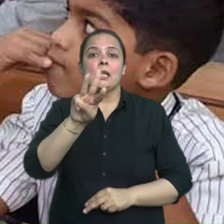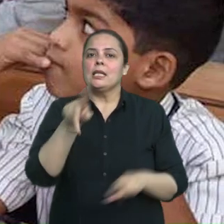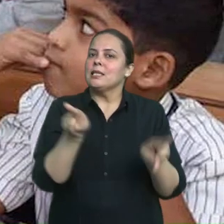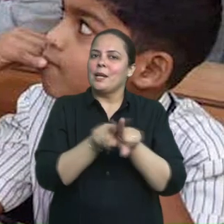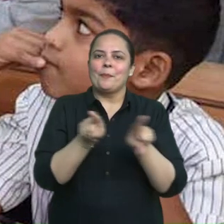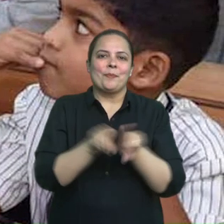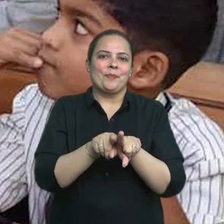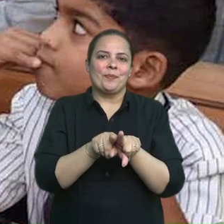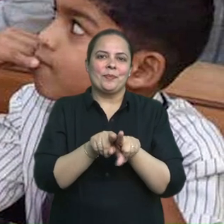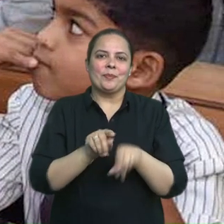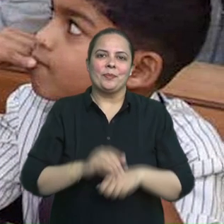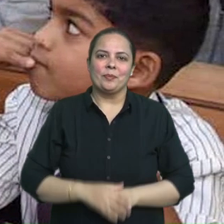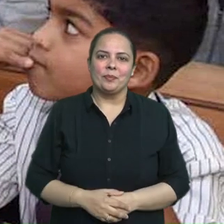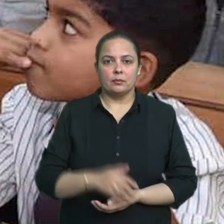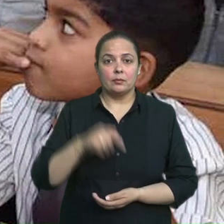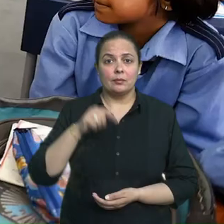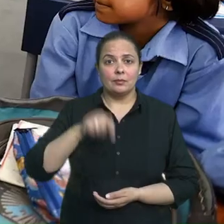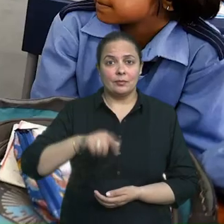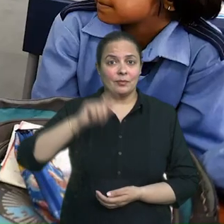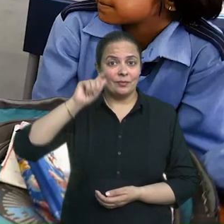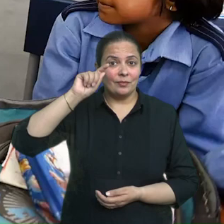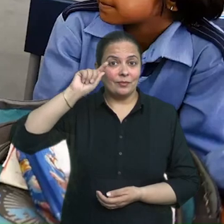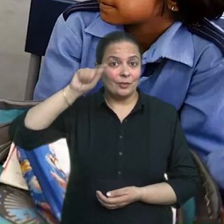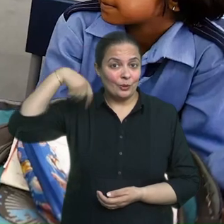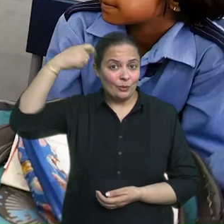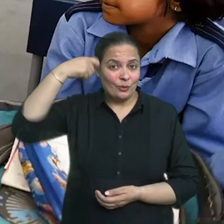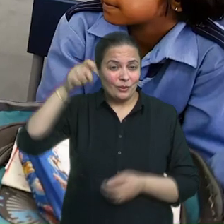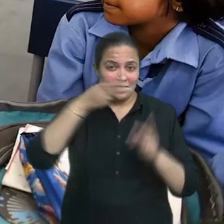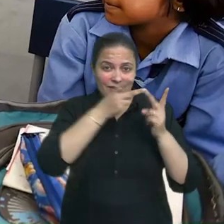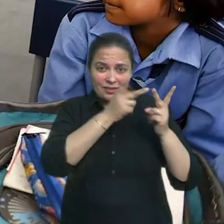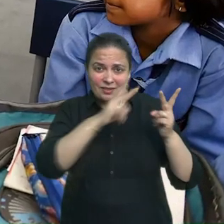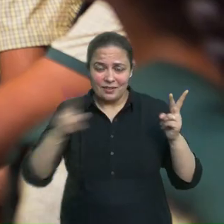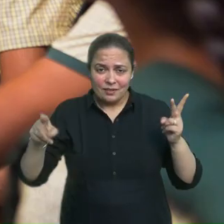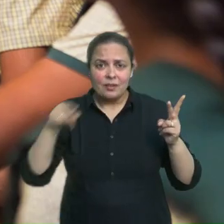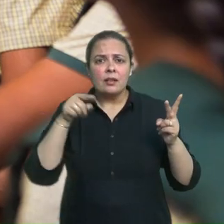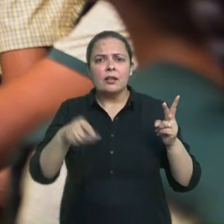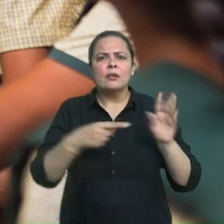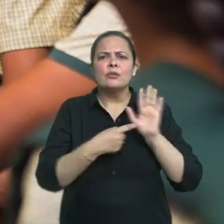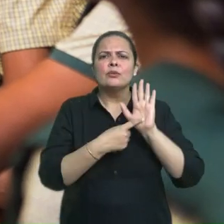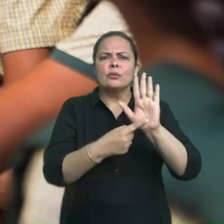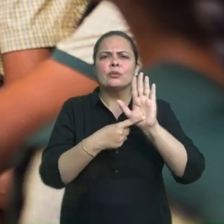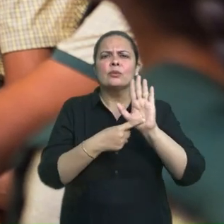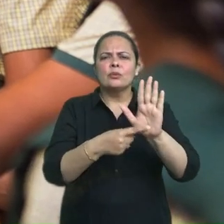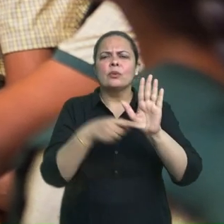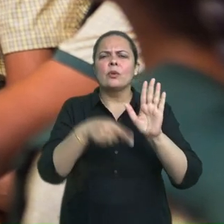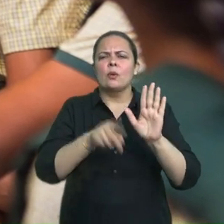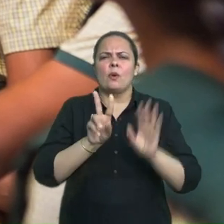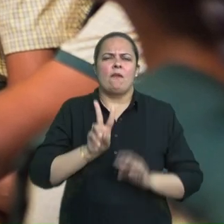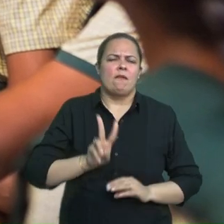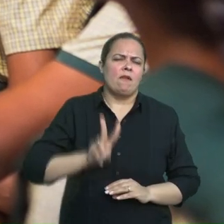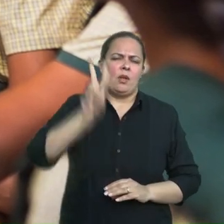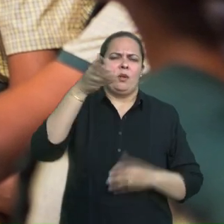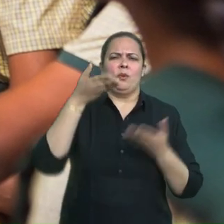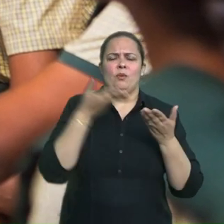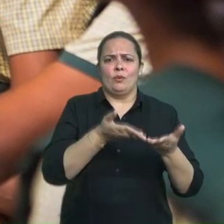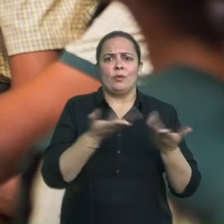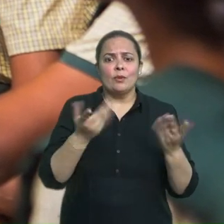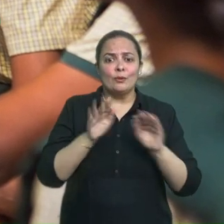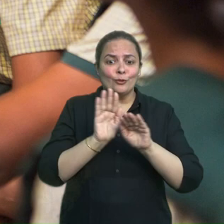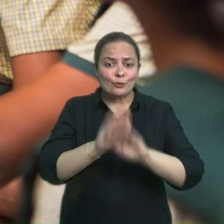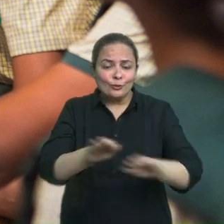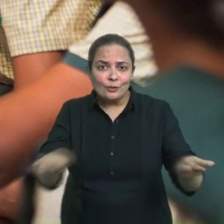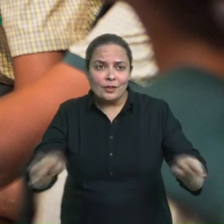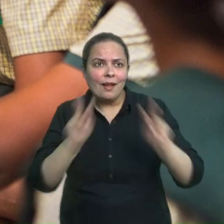अनुरूप क करने पर न केवल विशेवस्तू पर उनकी पकड़ भस्बूत बनती है, बलकि साथ ही उनमें ज्यान में भी बड़ोतरी